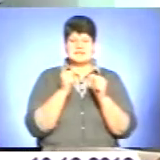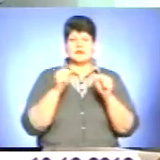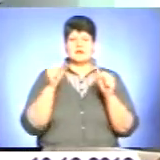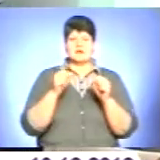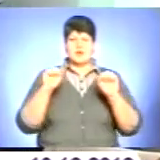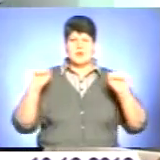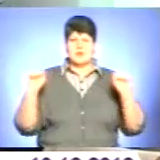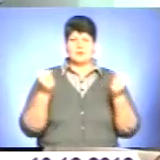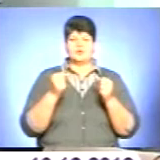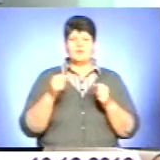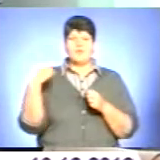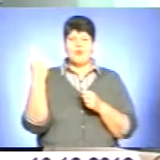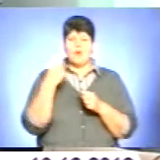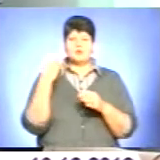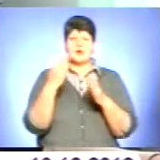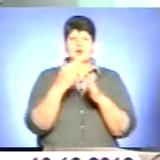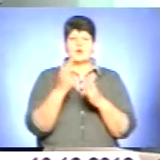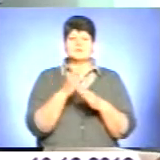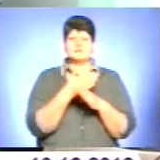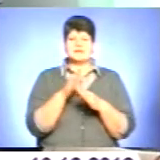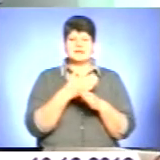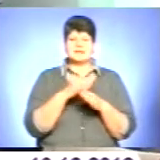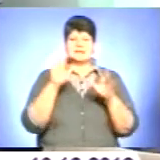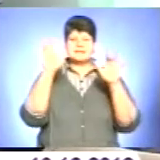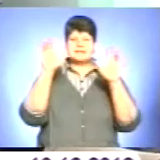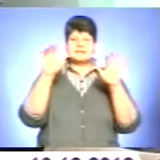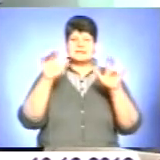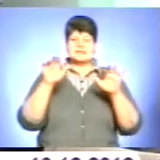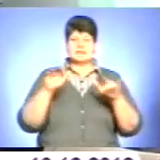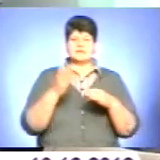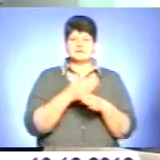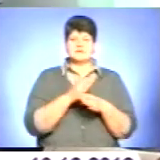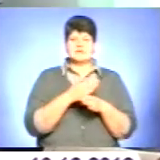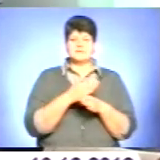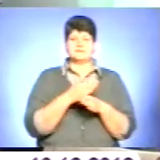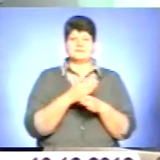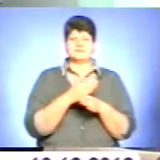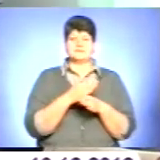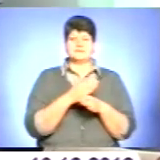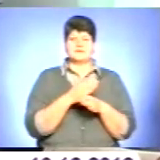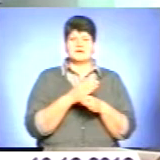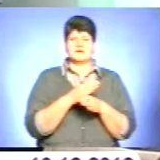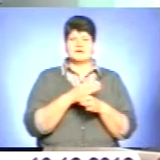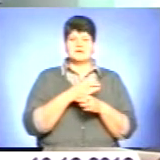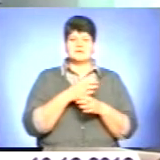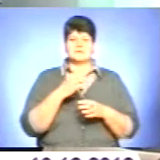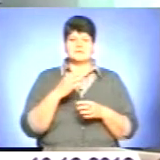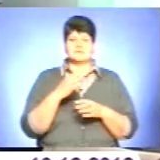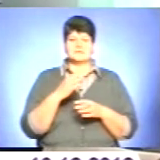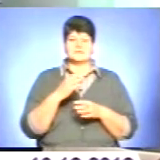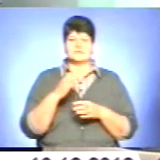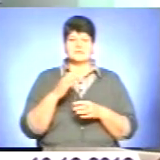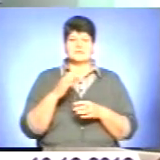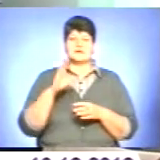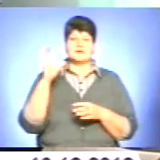По області висота снігового покриву розподілилася наступним чином. По півночі – 18